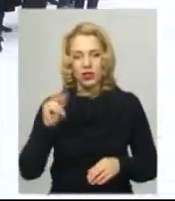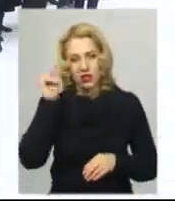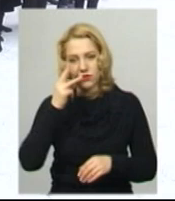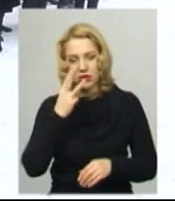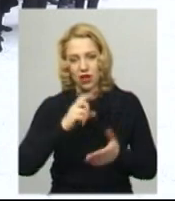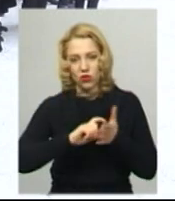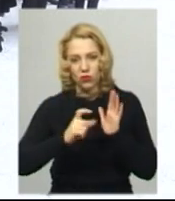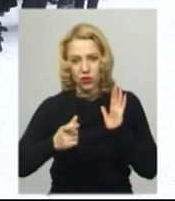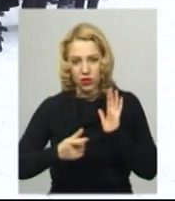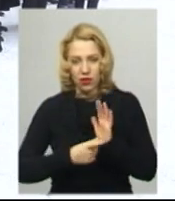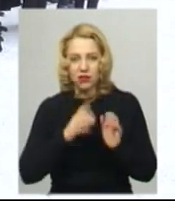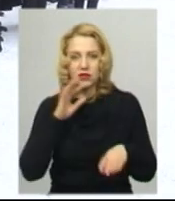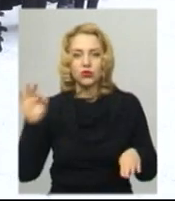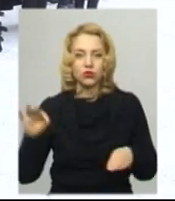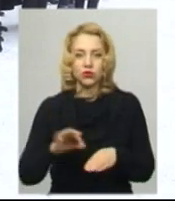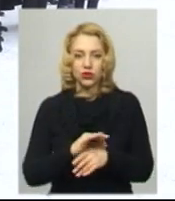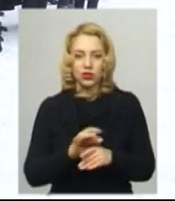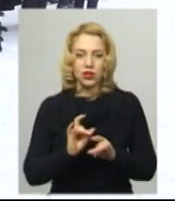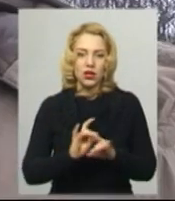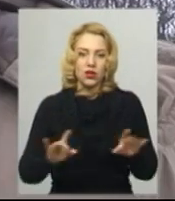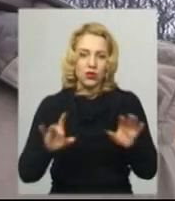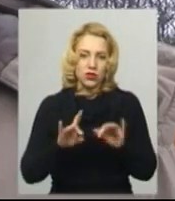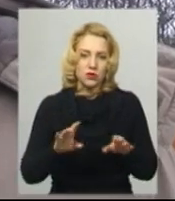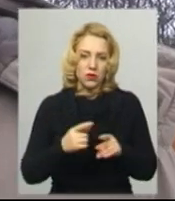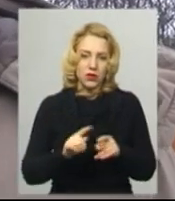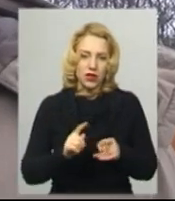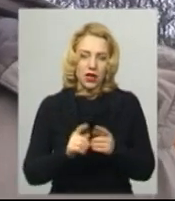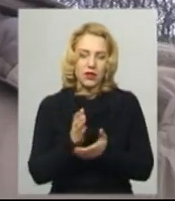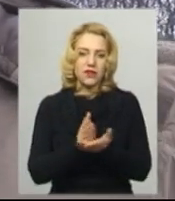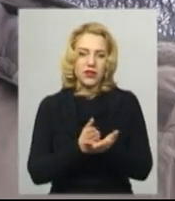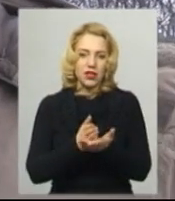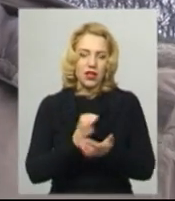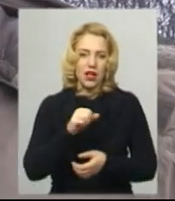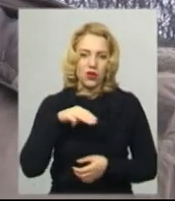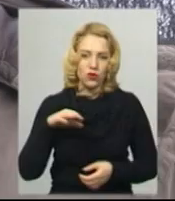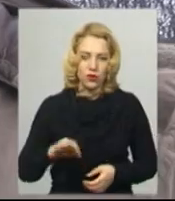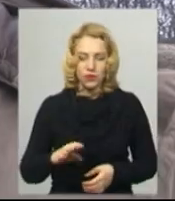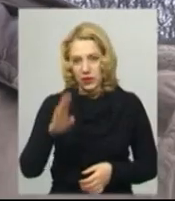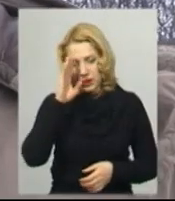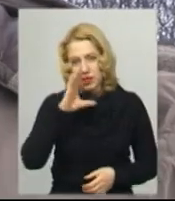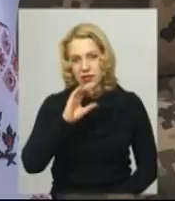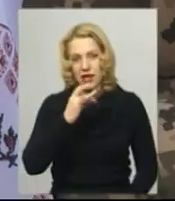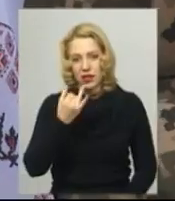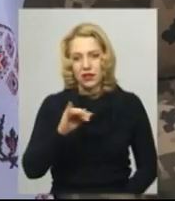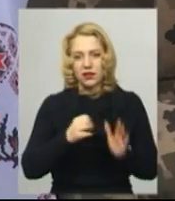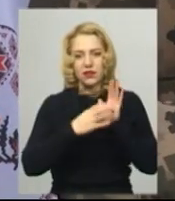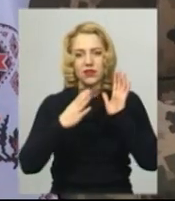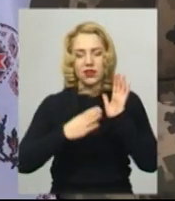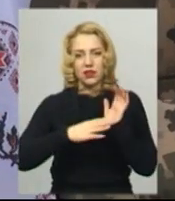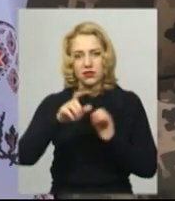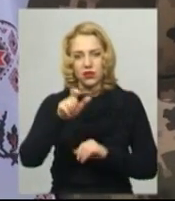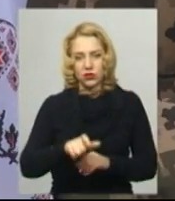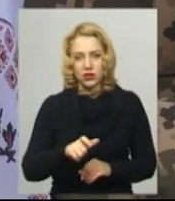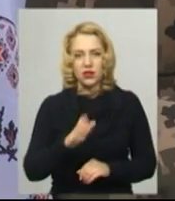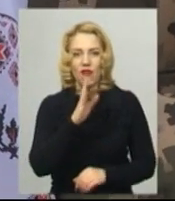класі, розповідає голова Волочеської спілки воїнів АТО Сергій Чиж. Та додає, Сергій вже 19-й боєць Волочеського району,